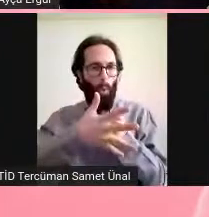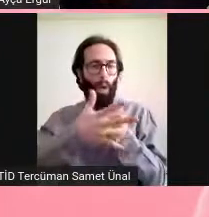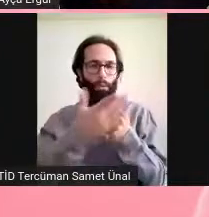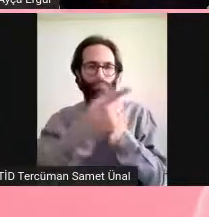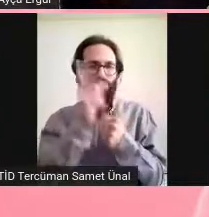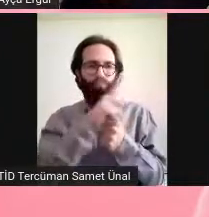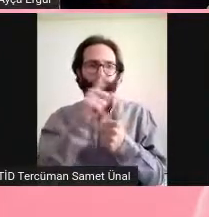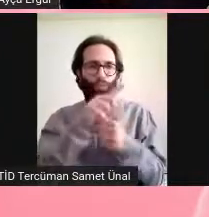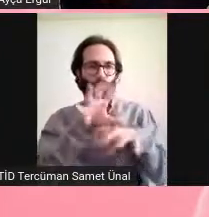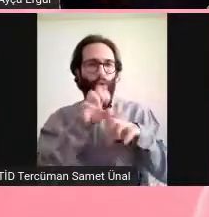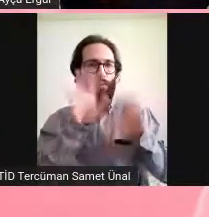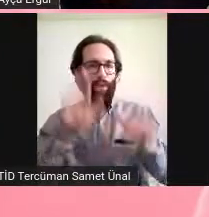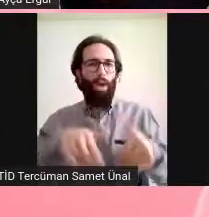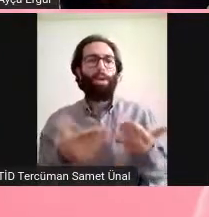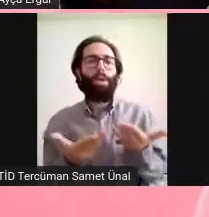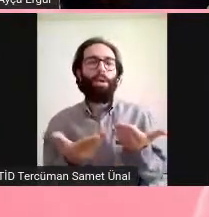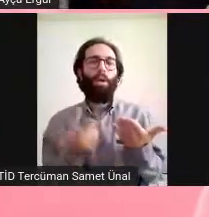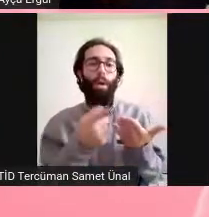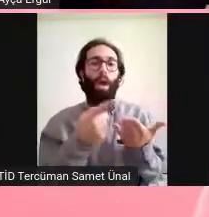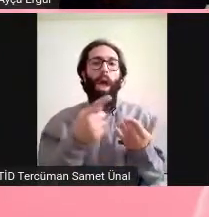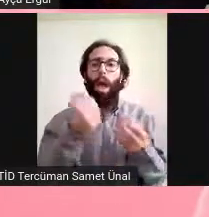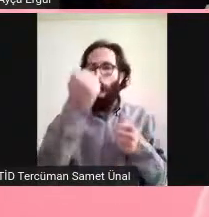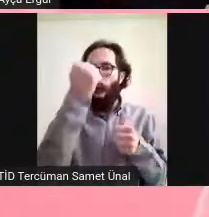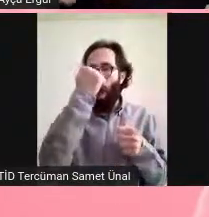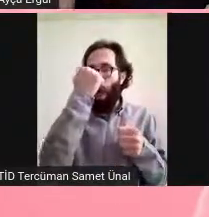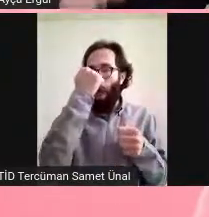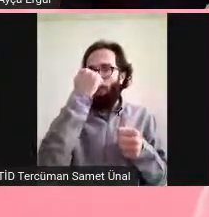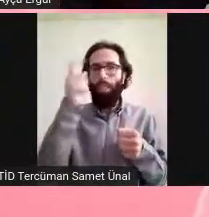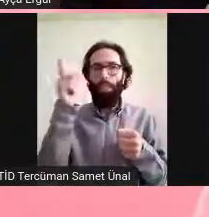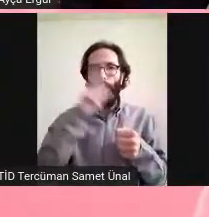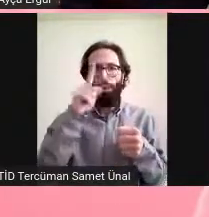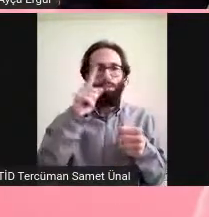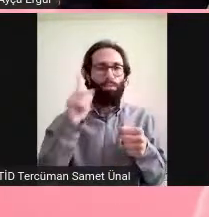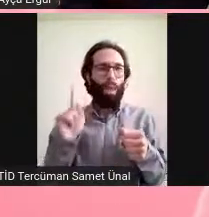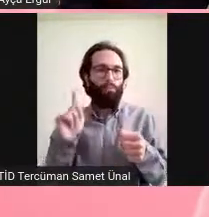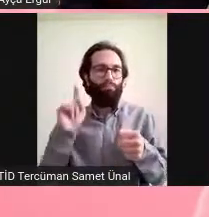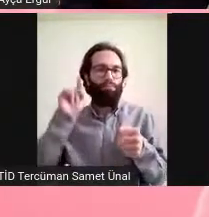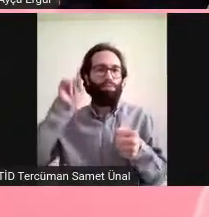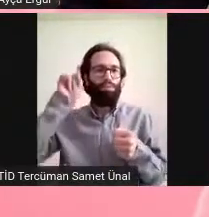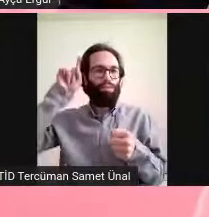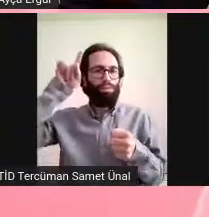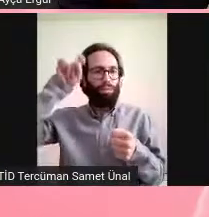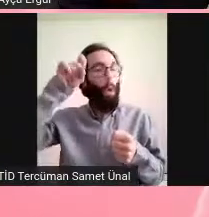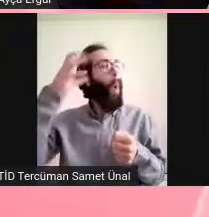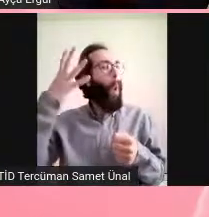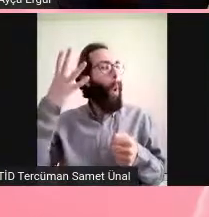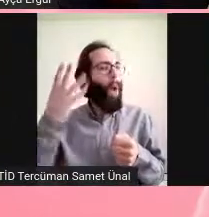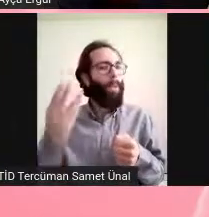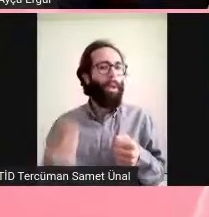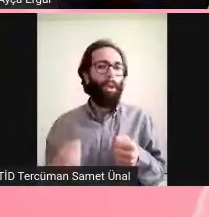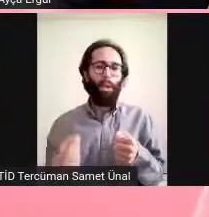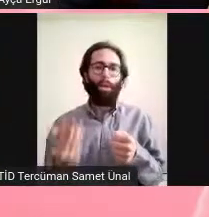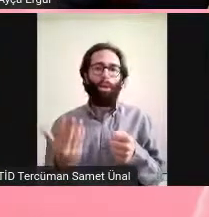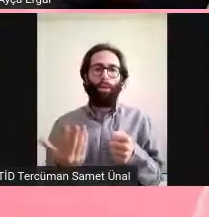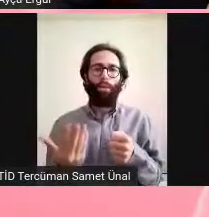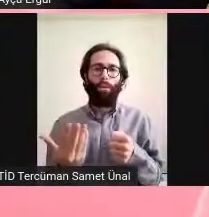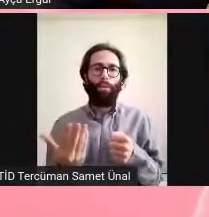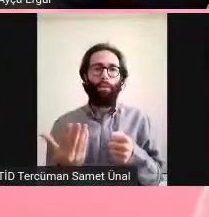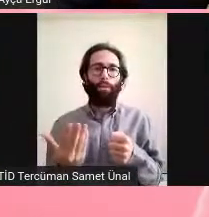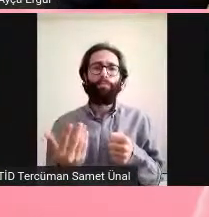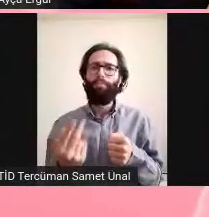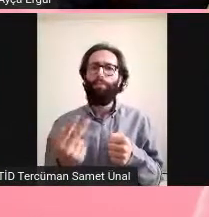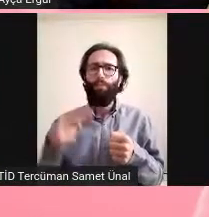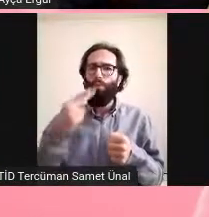kan beyin bariyerinden mi girdi acaba? Sorusu olmuşuyor. Koku